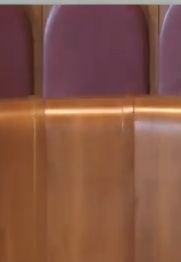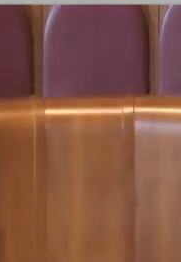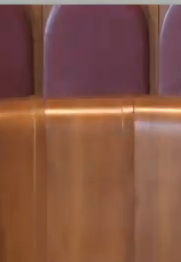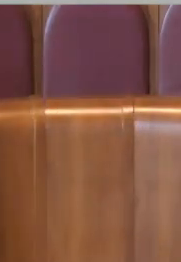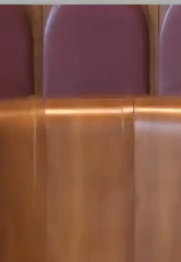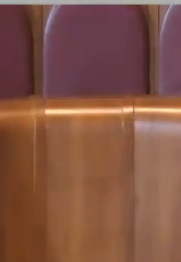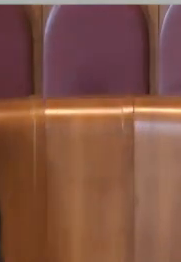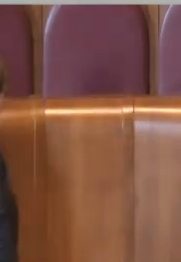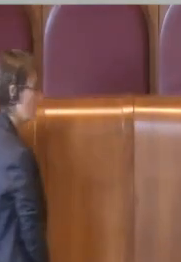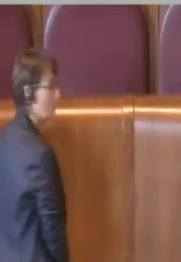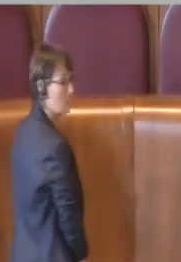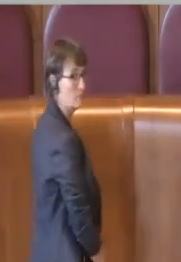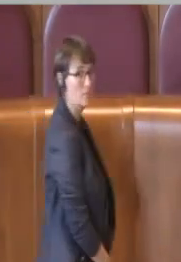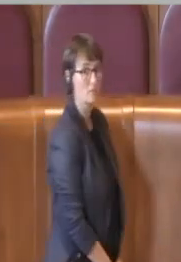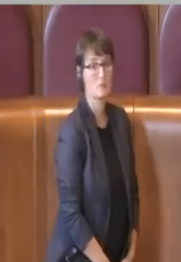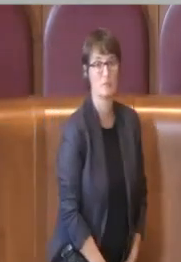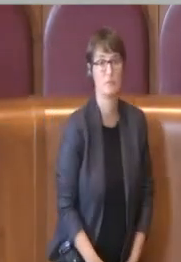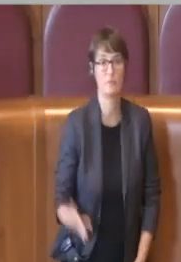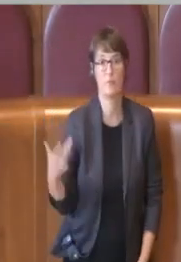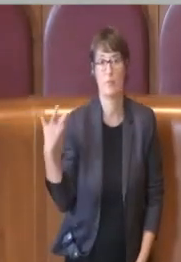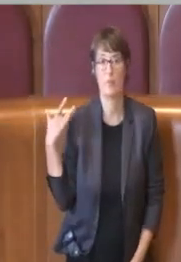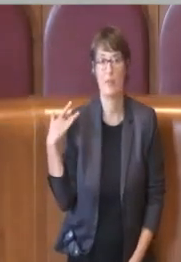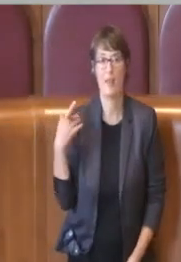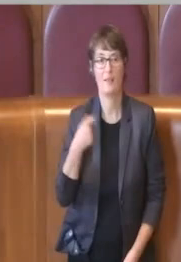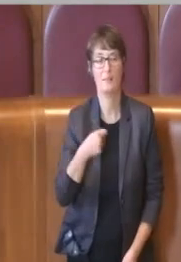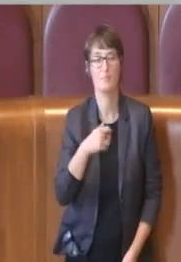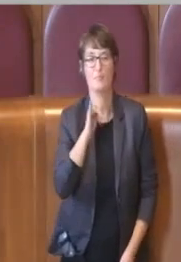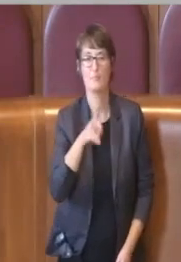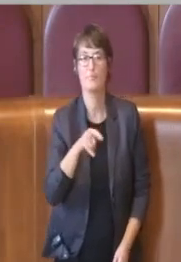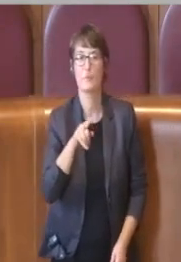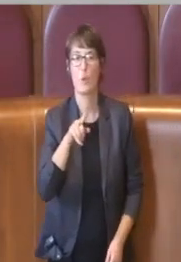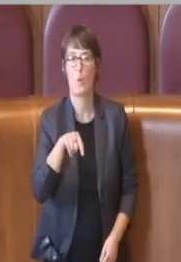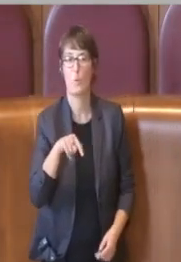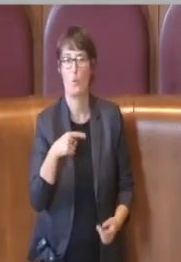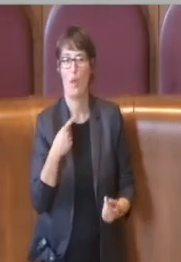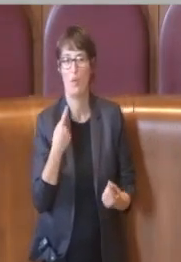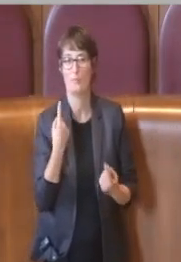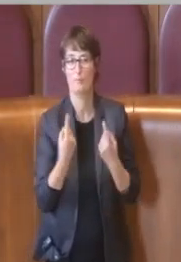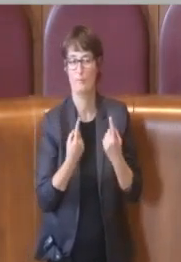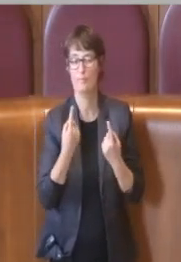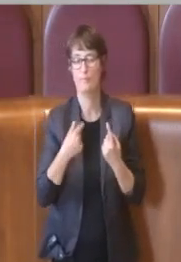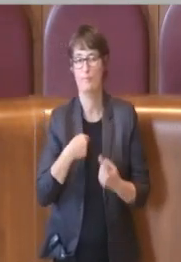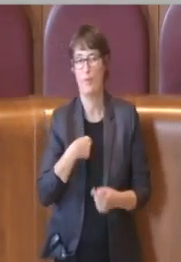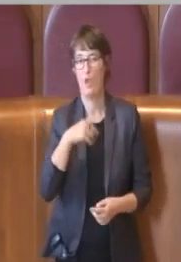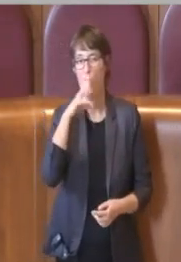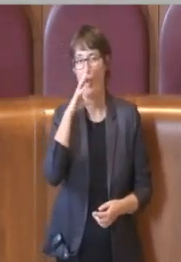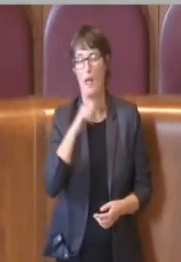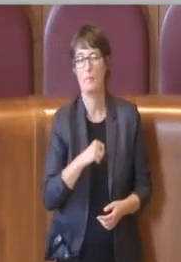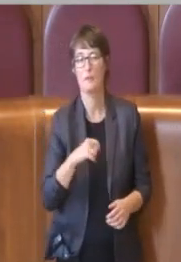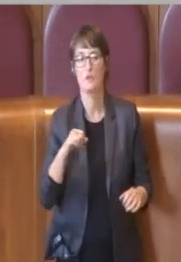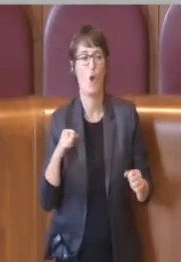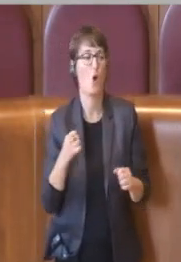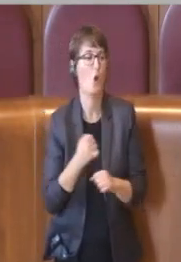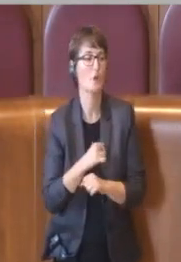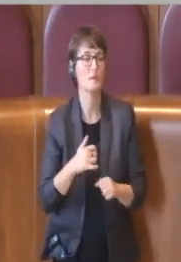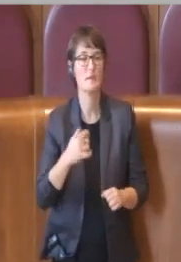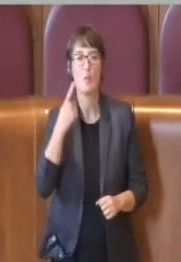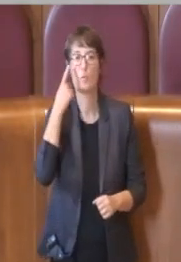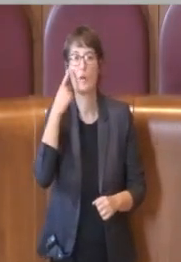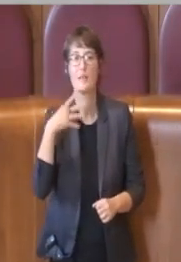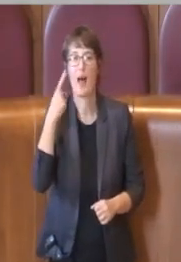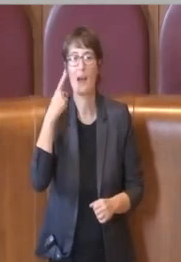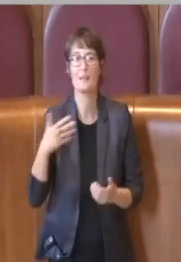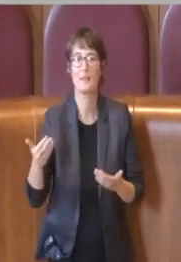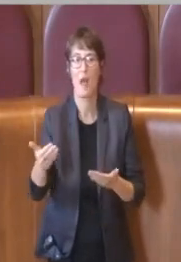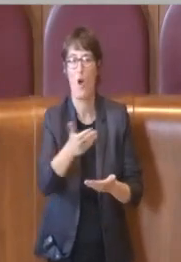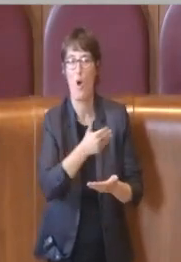Grazie Presidente, sì anche in questo caso io capisco che non si può essere tuttologi, però bisogna conoscere la